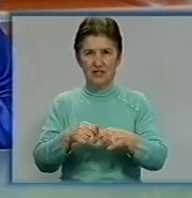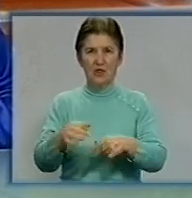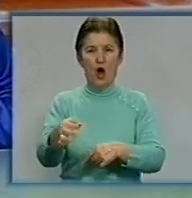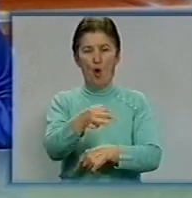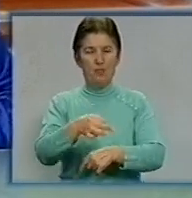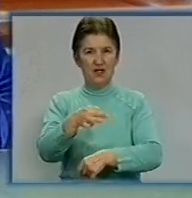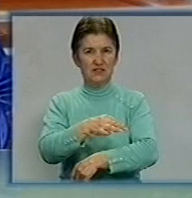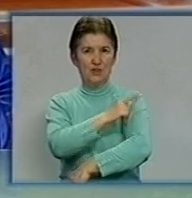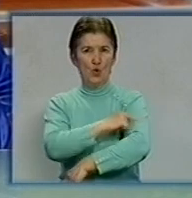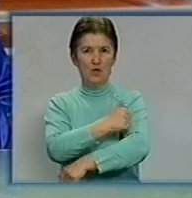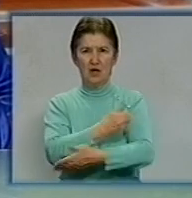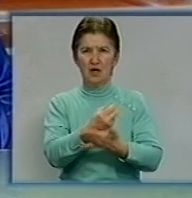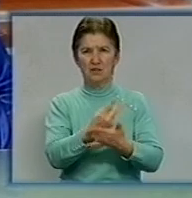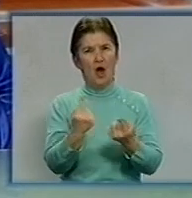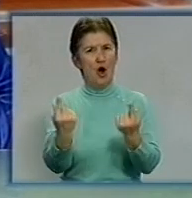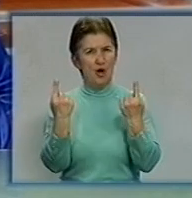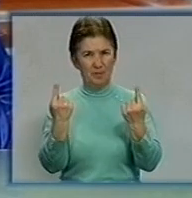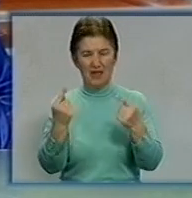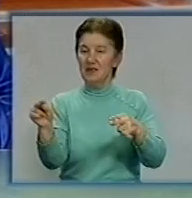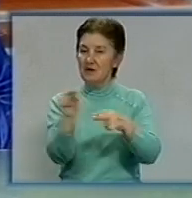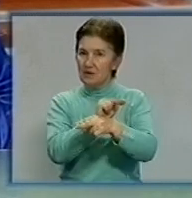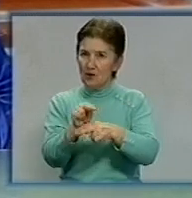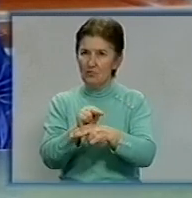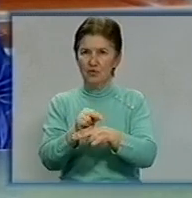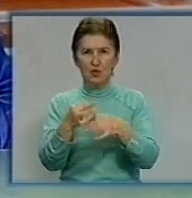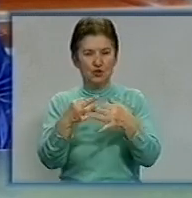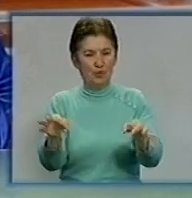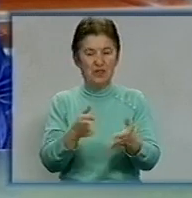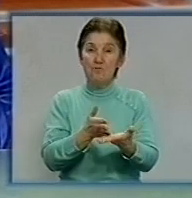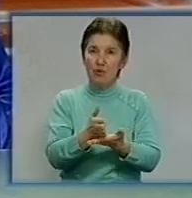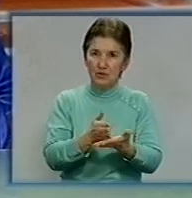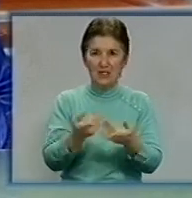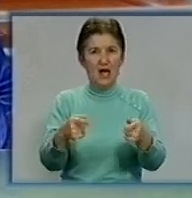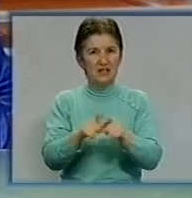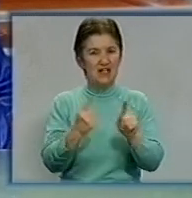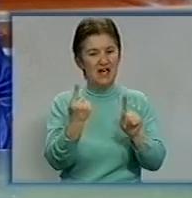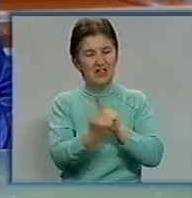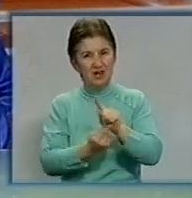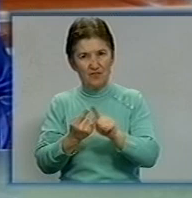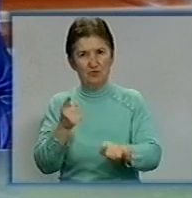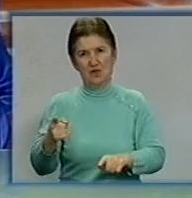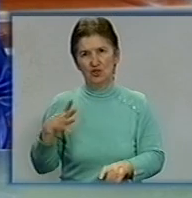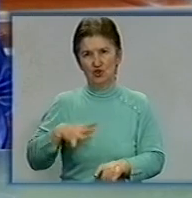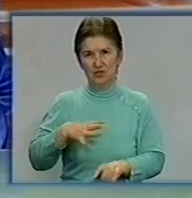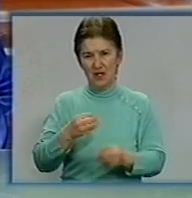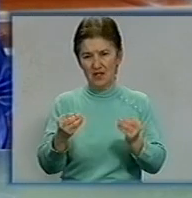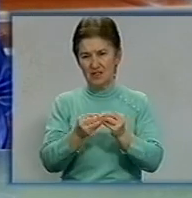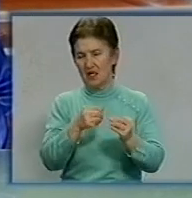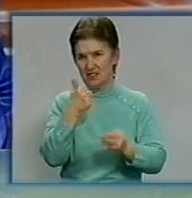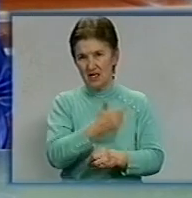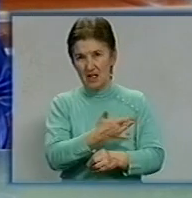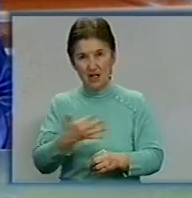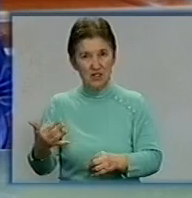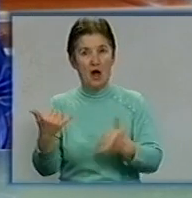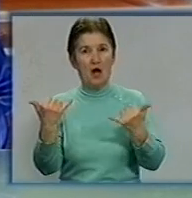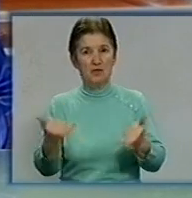лікарню. Капітальні ремонти, нове обладнання, доступні та якісні медичні послуги. На такі реформації заклад чекав десятиліття. Нині ж його облаштовують